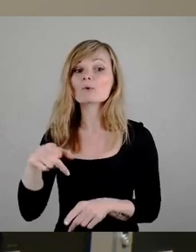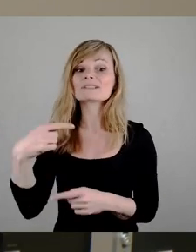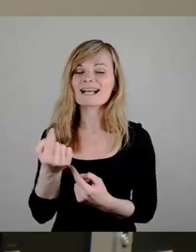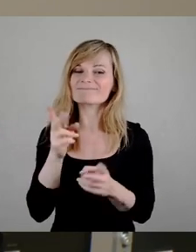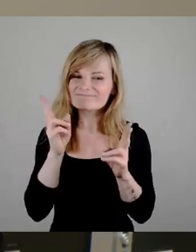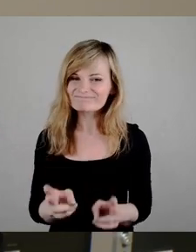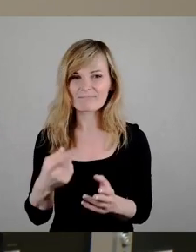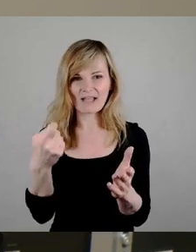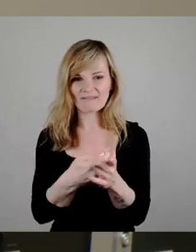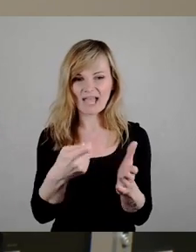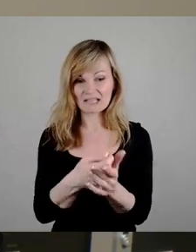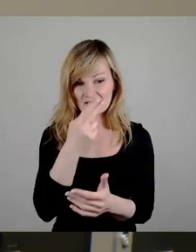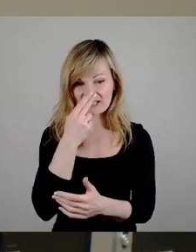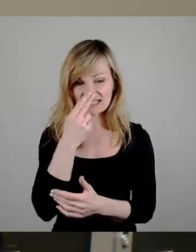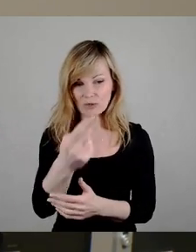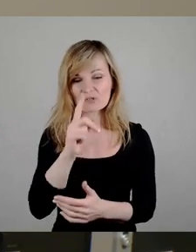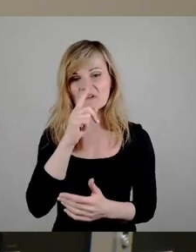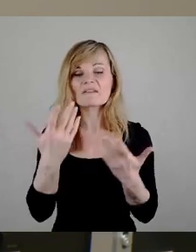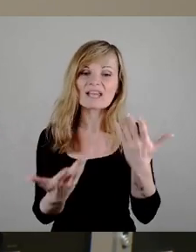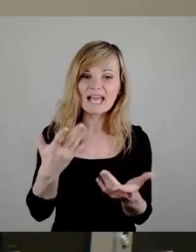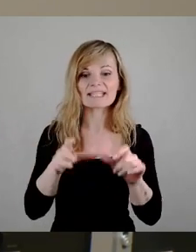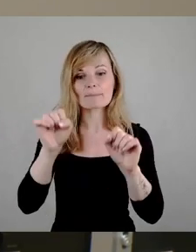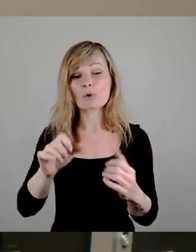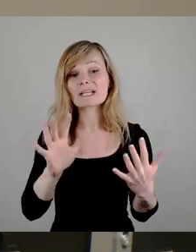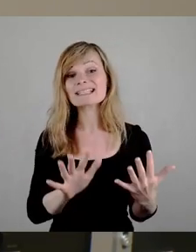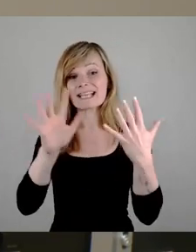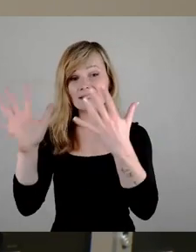irgendwann in zehn Jahren mal Baurecht geben könnte, ist reine Glückssache.